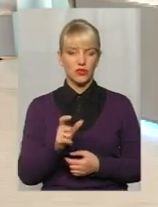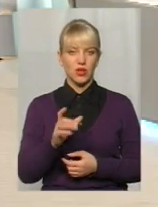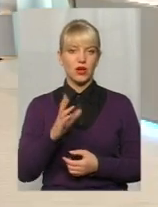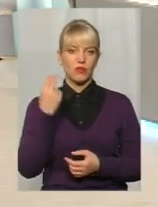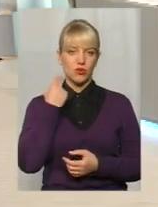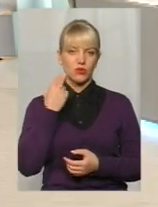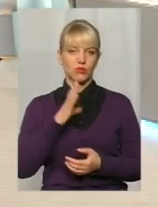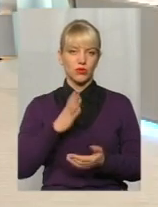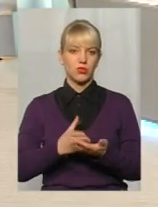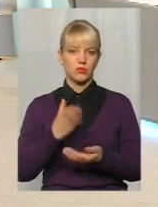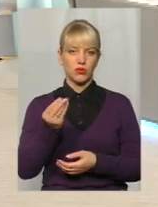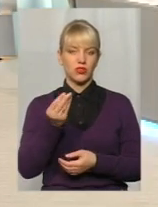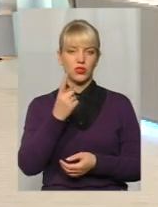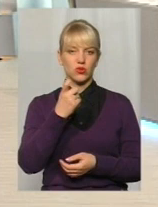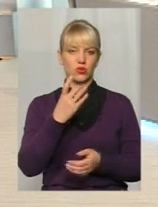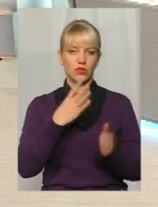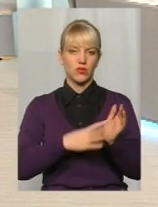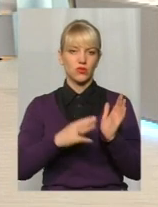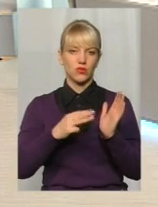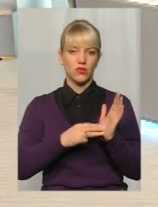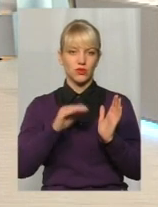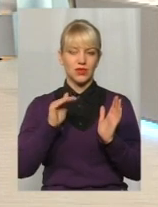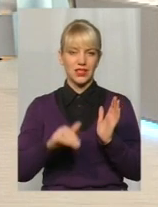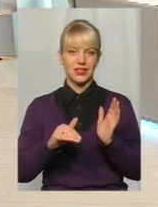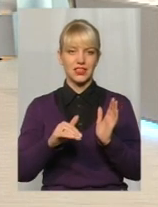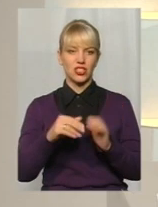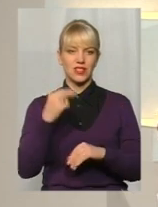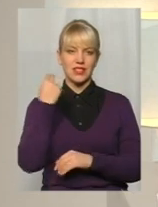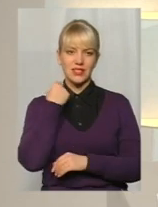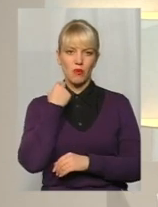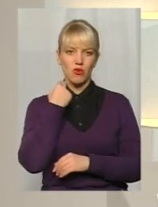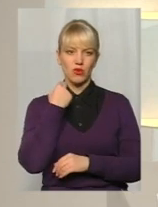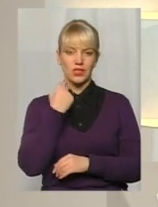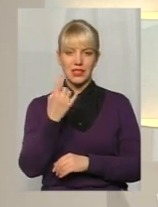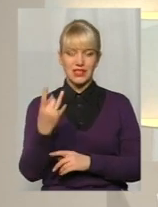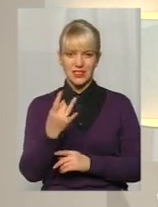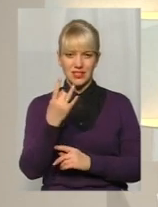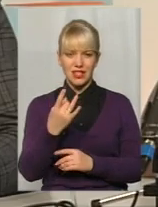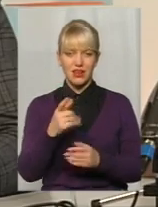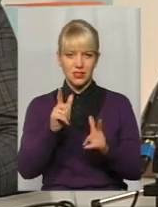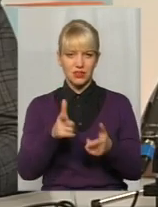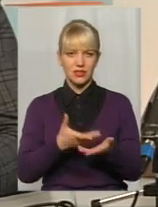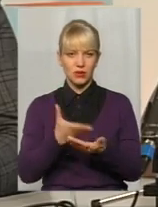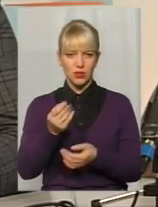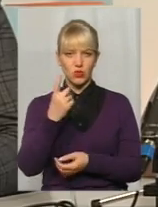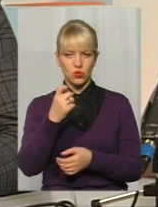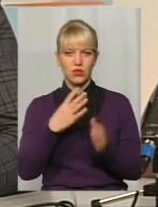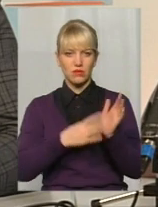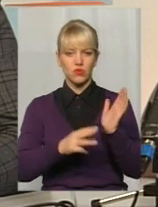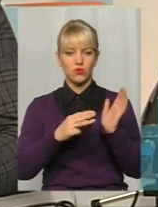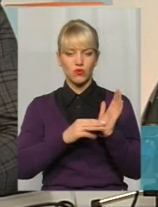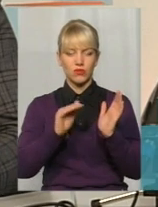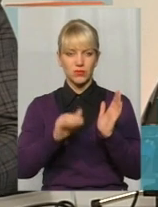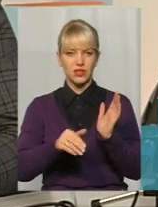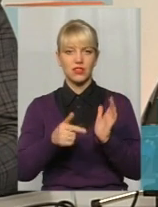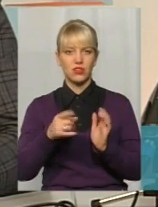198 тисяч гривень за боргованості. За один раз 198 один раз тисяч погасив боржник.